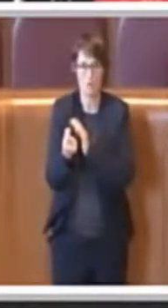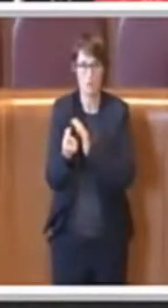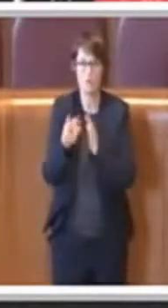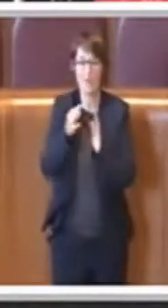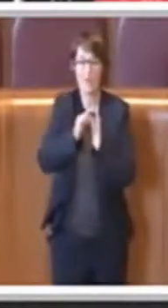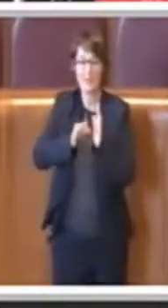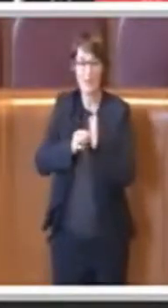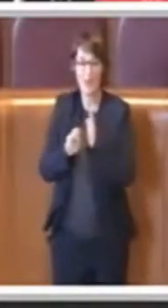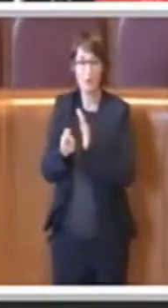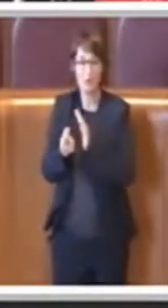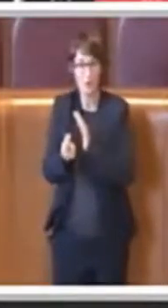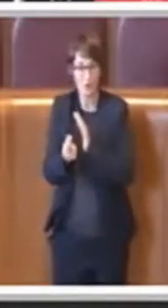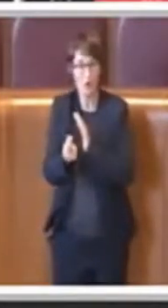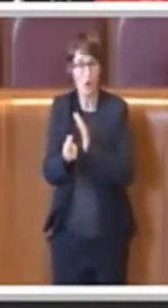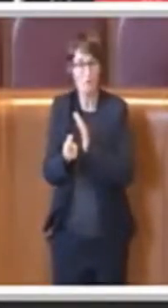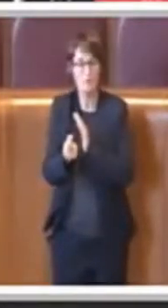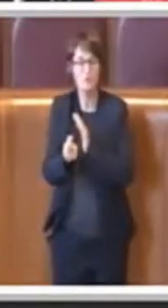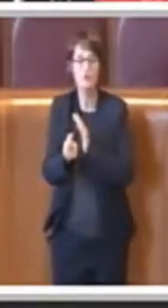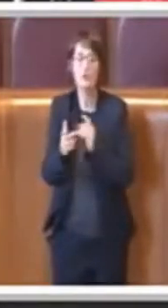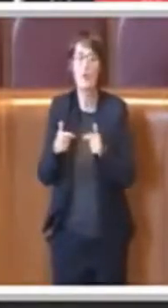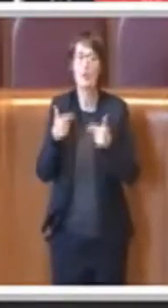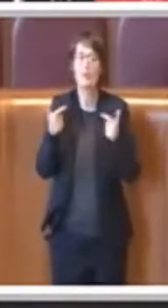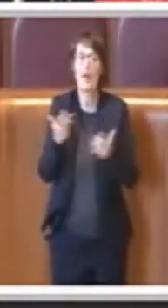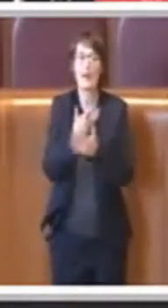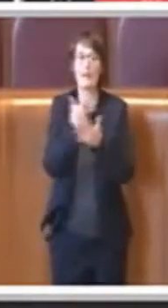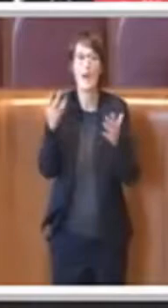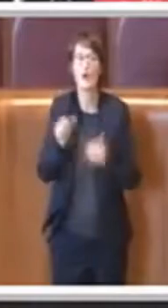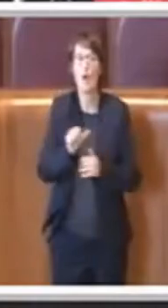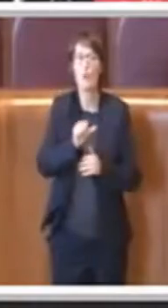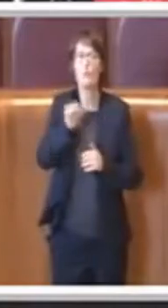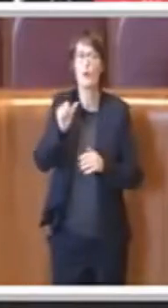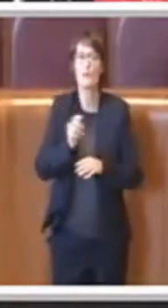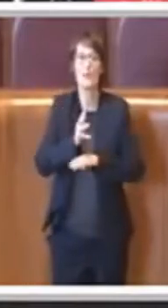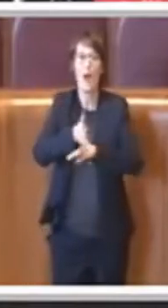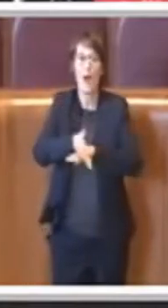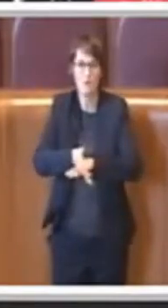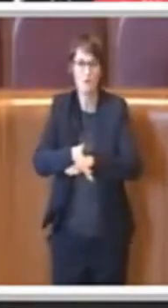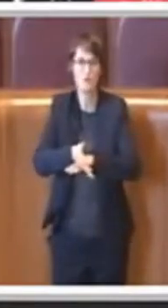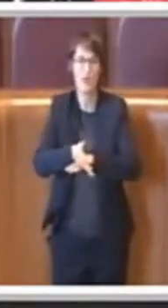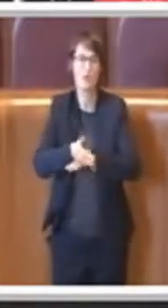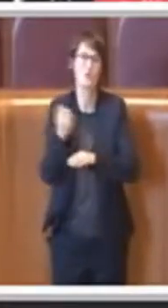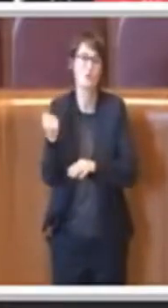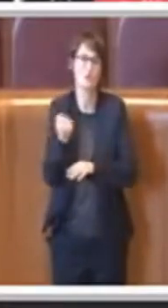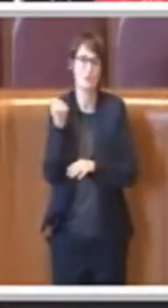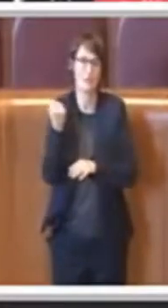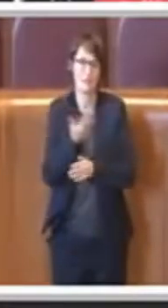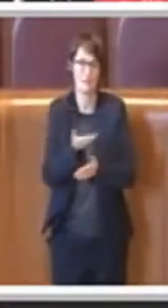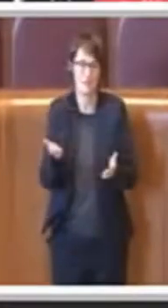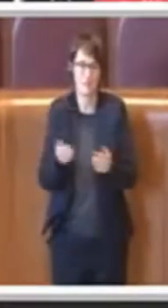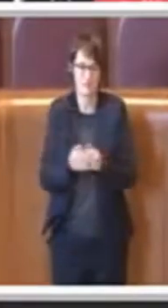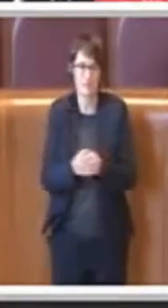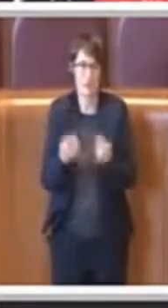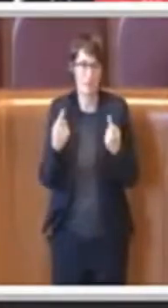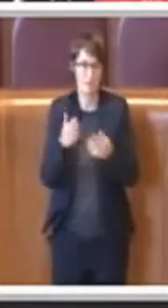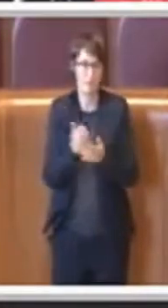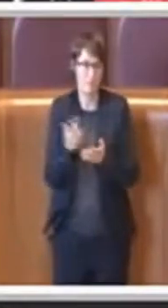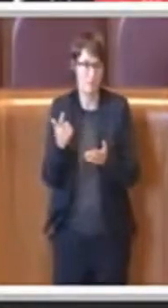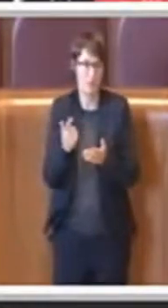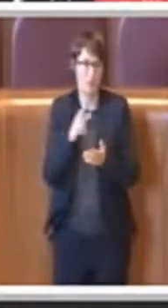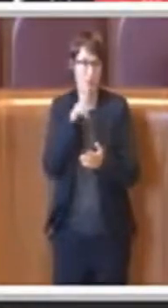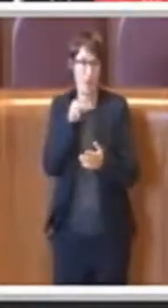potranno indicare tuttavia la priorità per l'accesso alle prestazioni. Ecco, è importante specificare